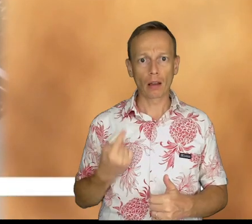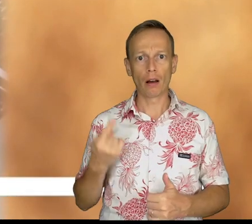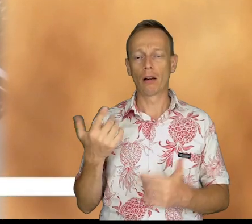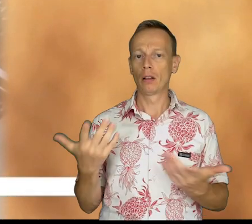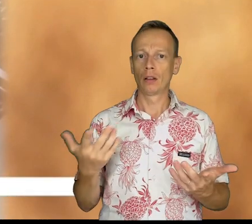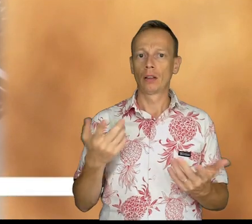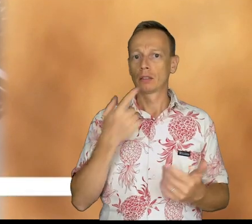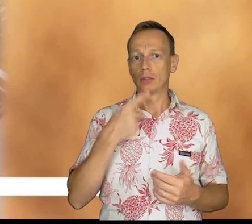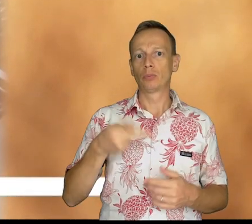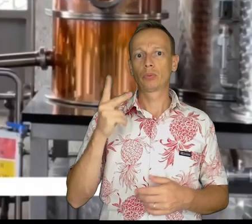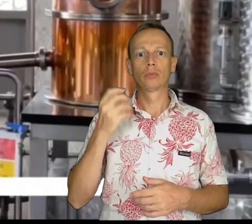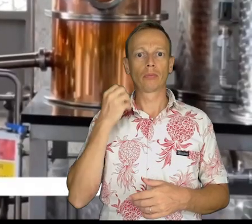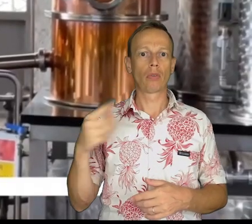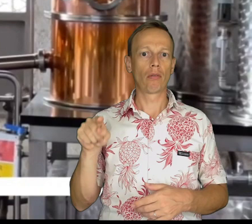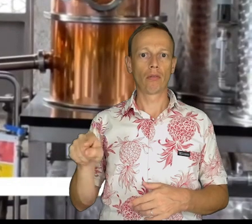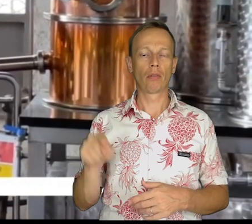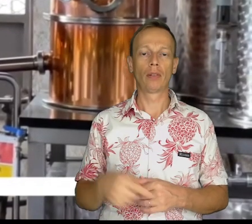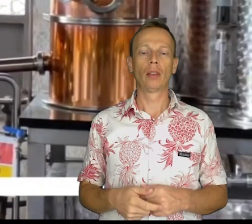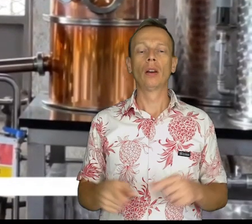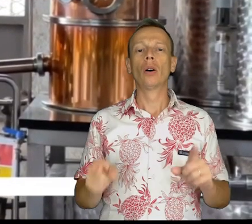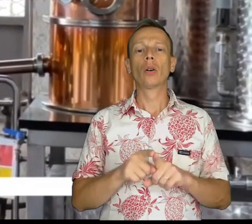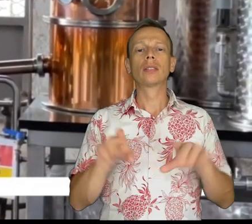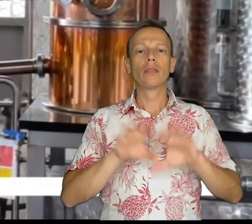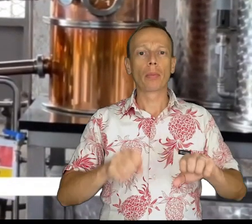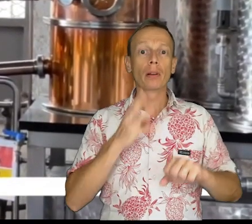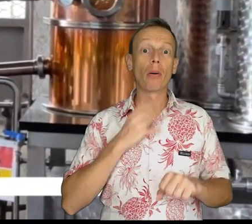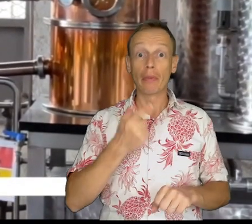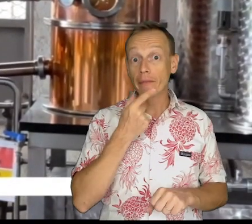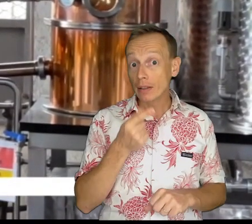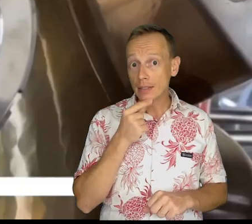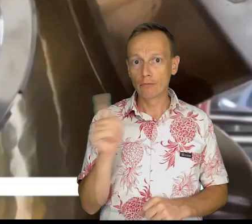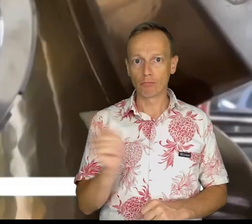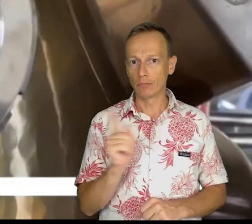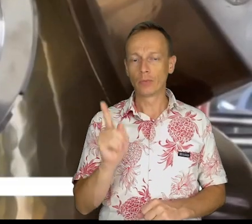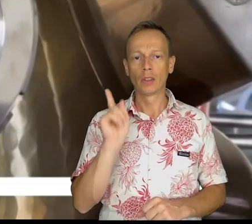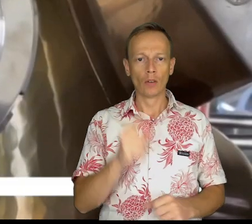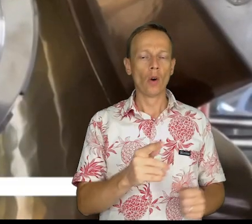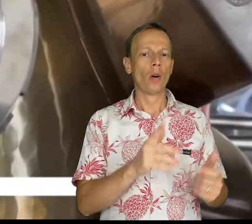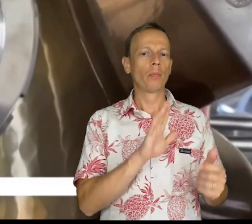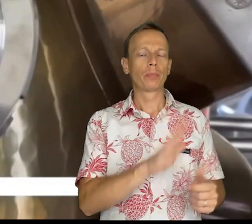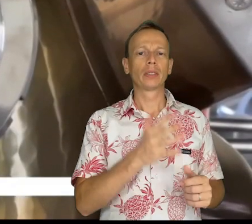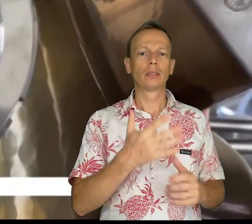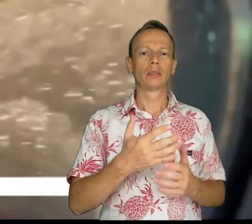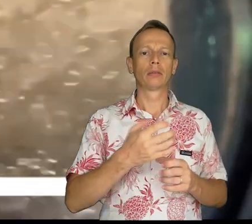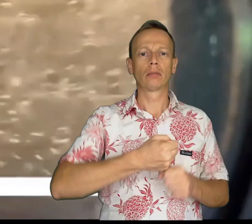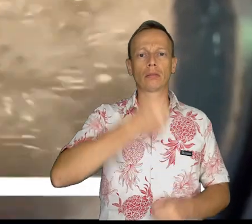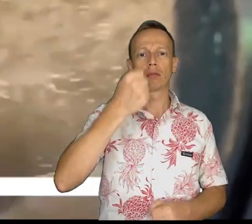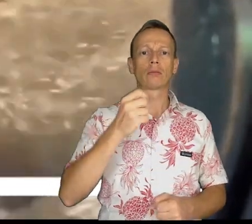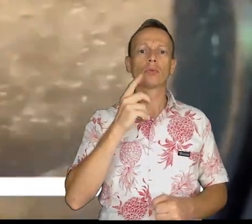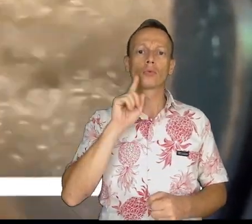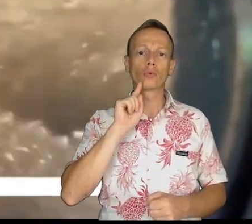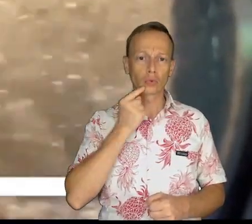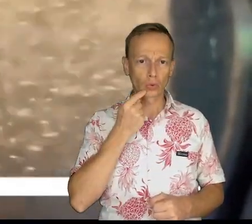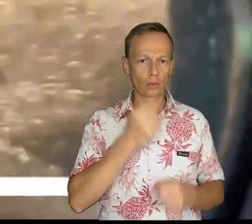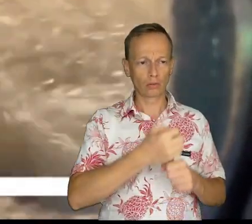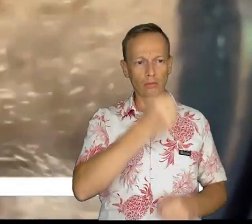seul rhum produit ici, ça va être le blanc. Mais la fabrication du rhum n'est pas tâche facile. Après la fermentation du jus de canne, il faut le mettre